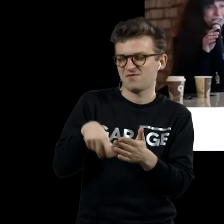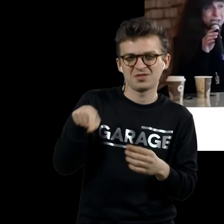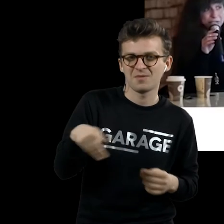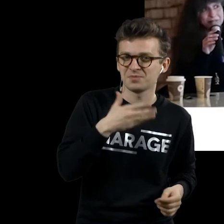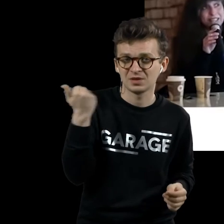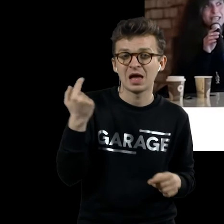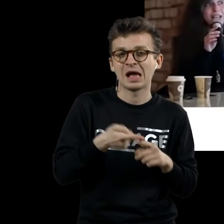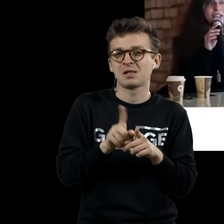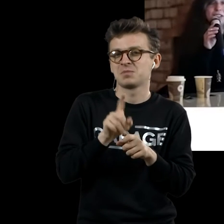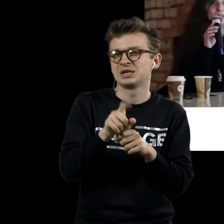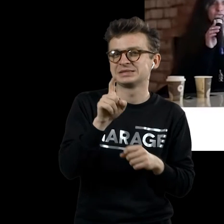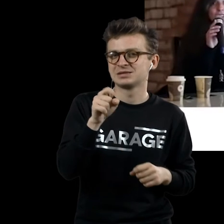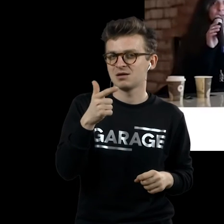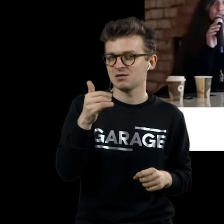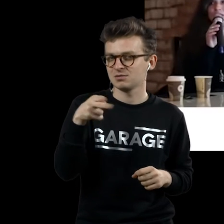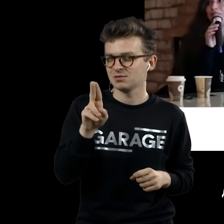загадываю.